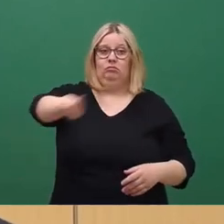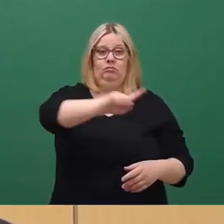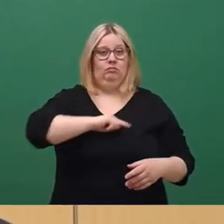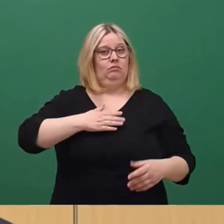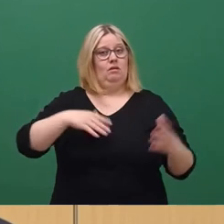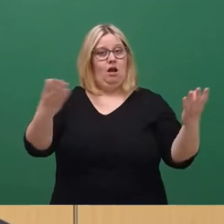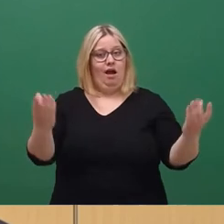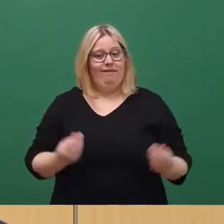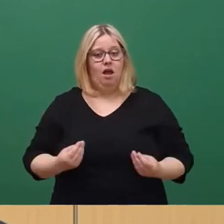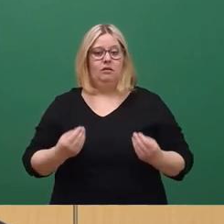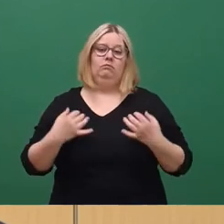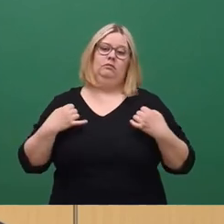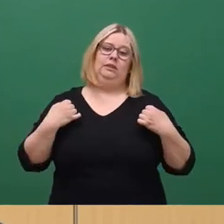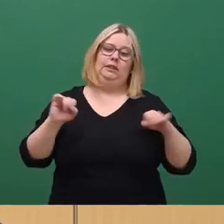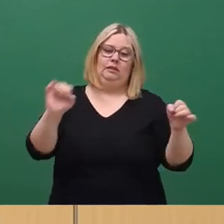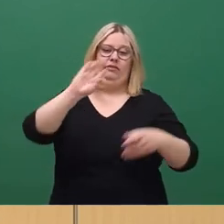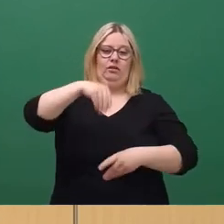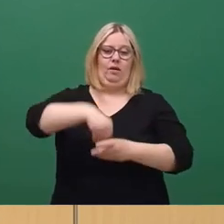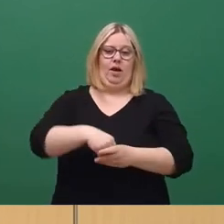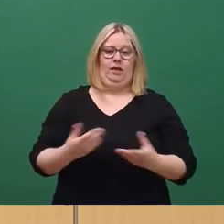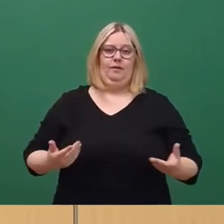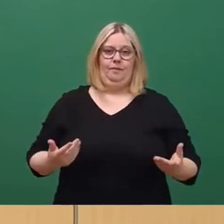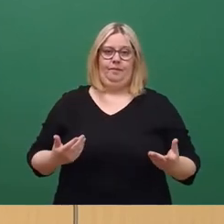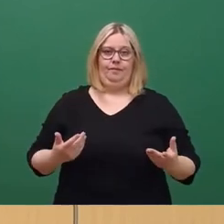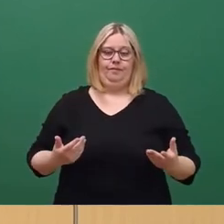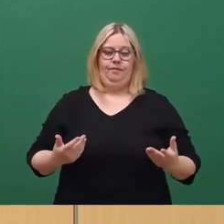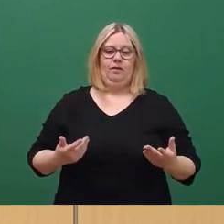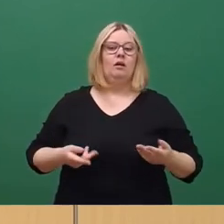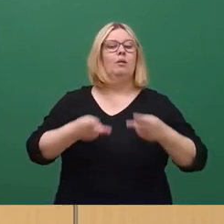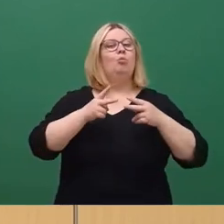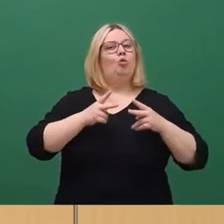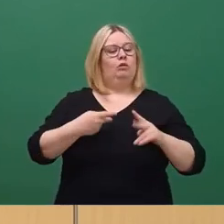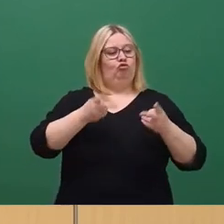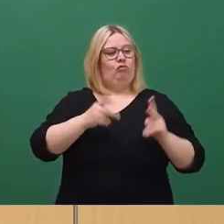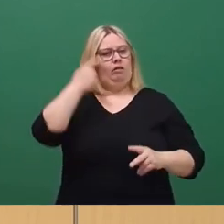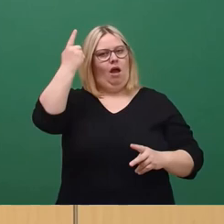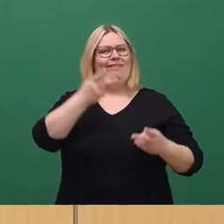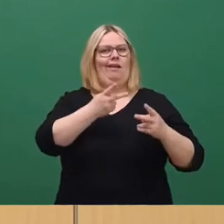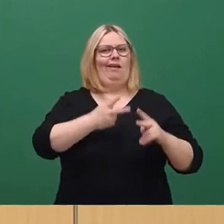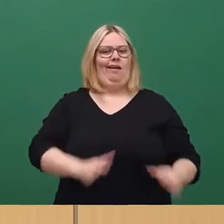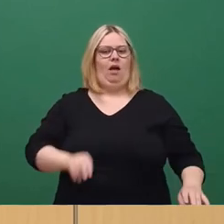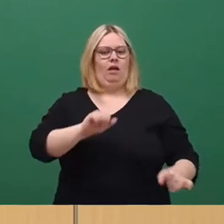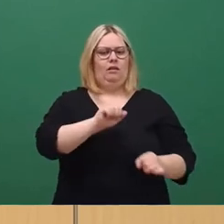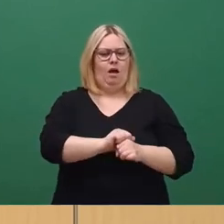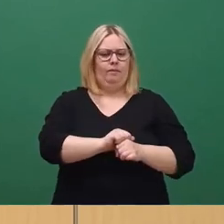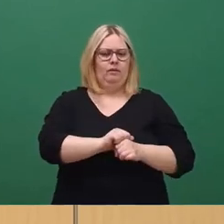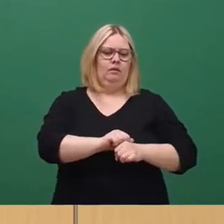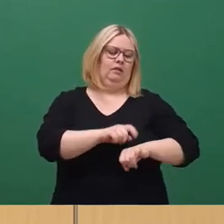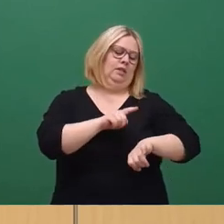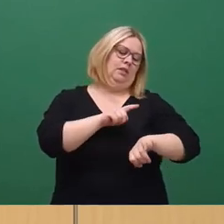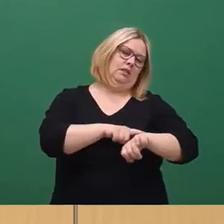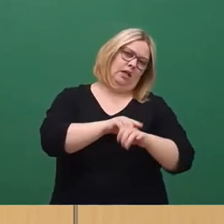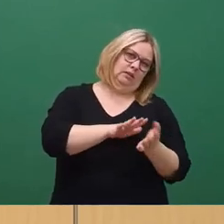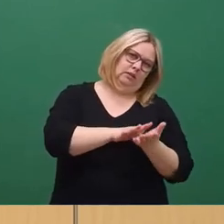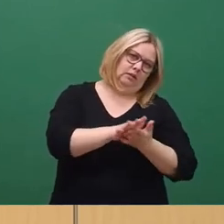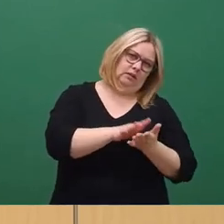dieser Initiative zu beteiligen. Das Ehrenamt eines Stadtrates ist zeitaufwendig und komplex.